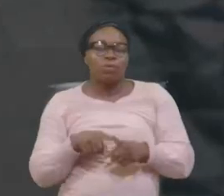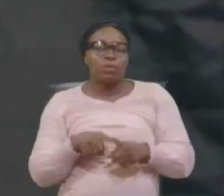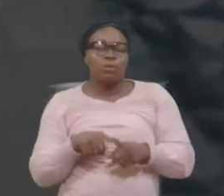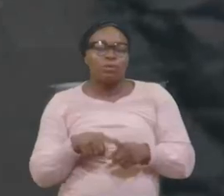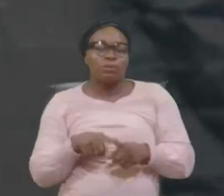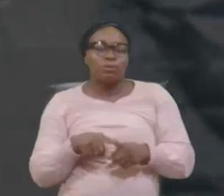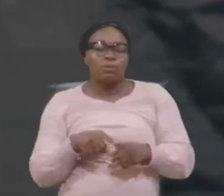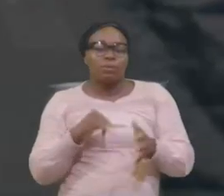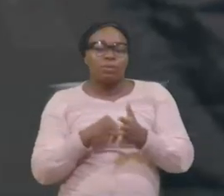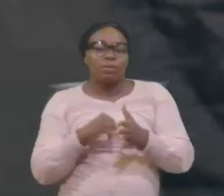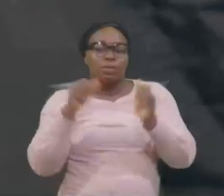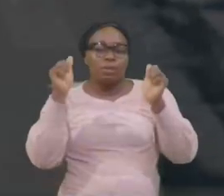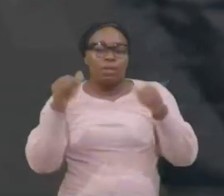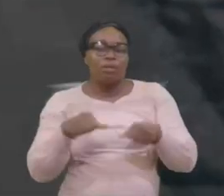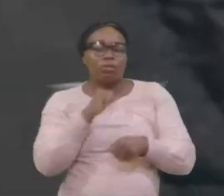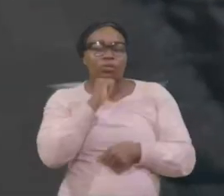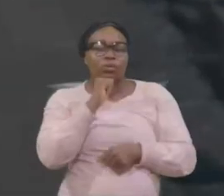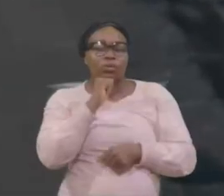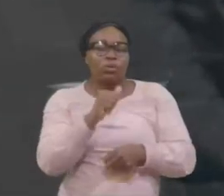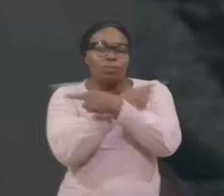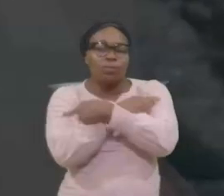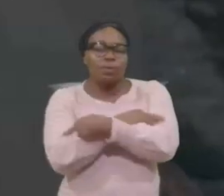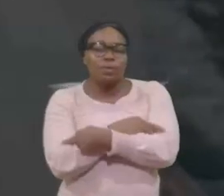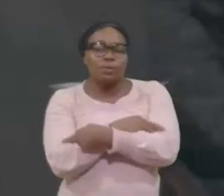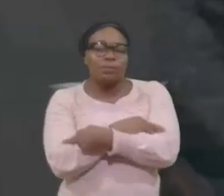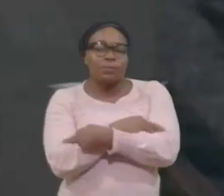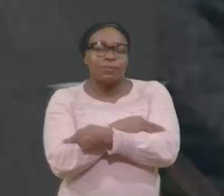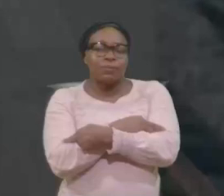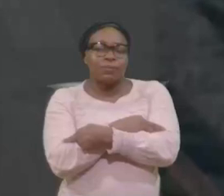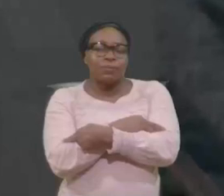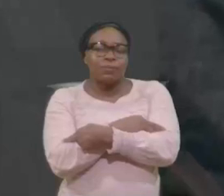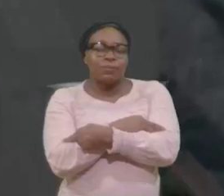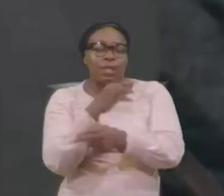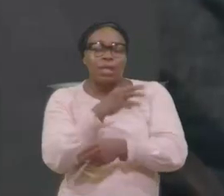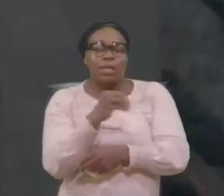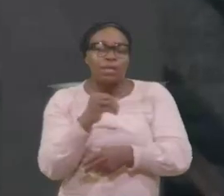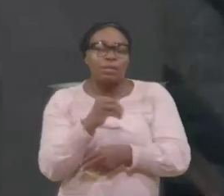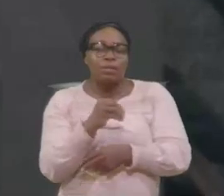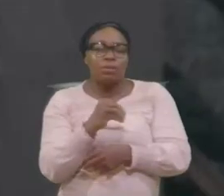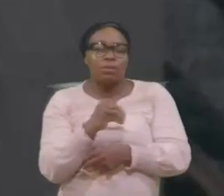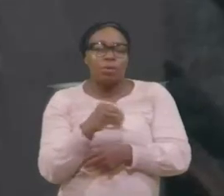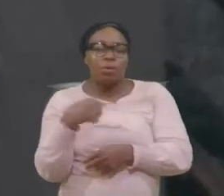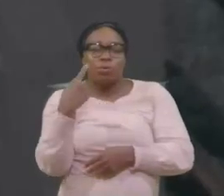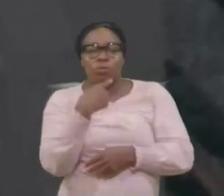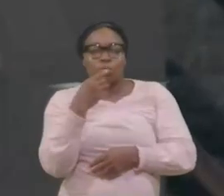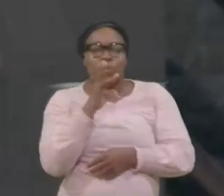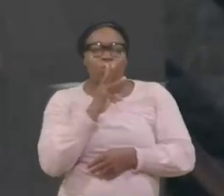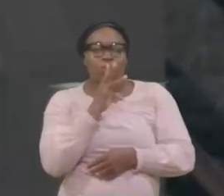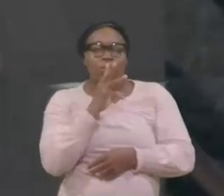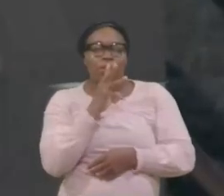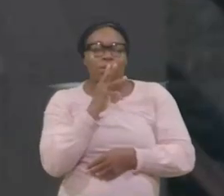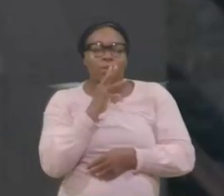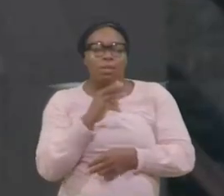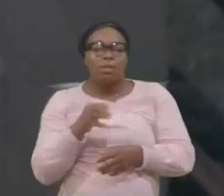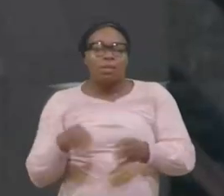Mais les méchants sont comme la mère agitée, l'agitation, qui ne peut se calmer et dont les eaux